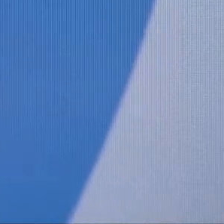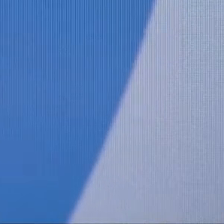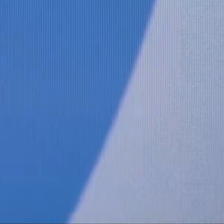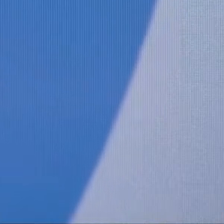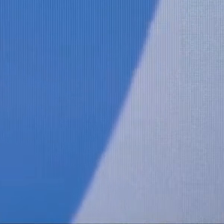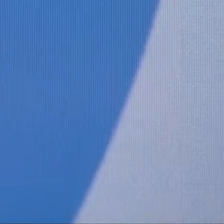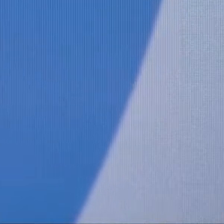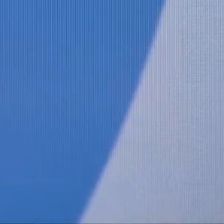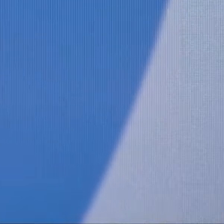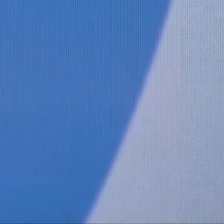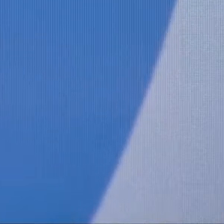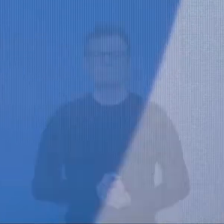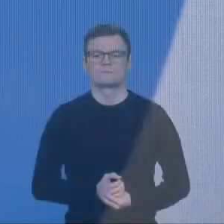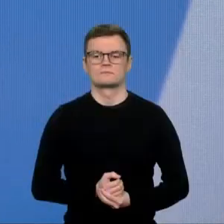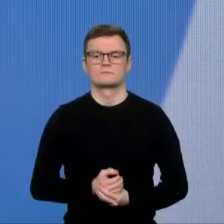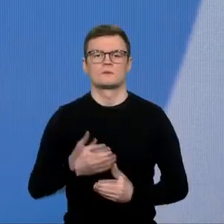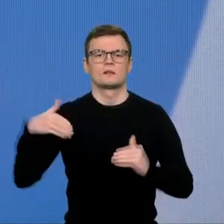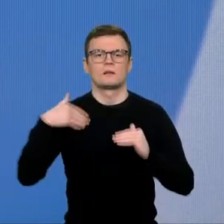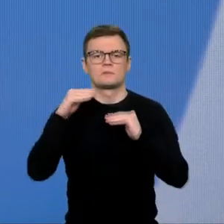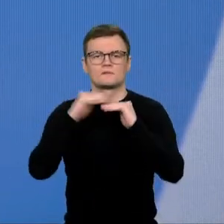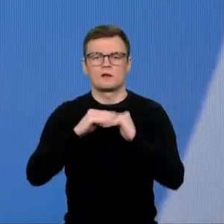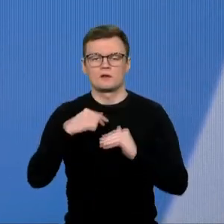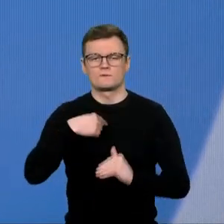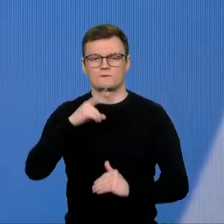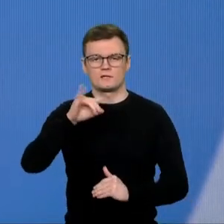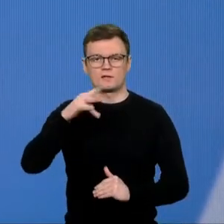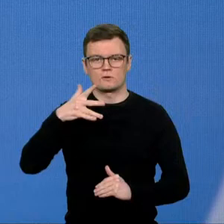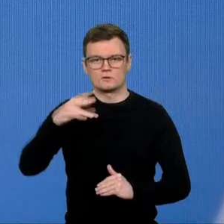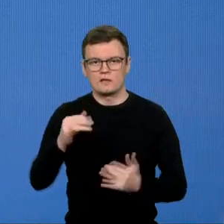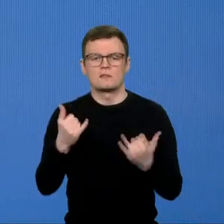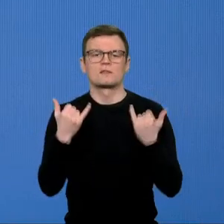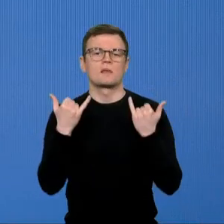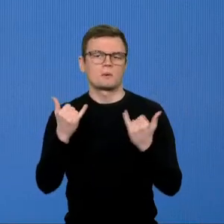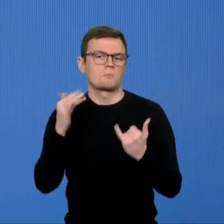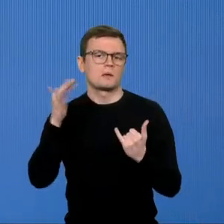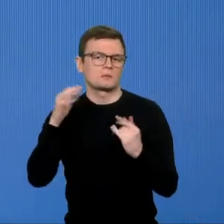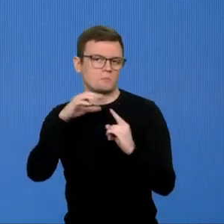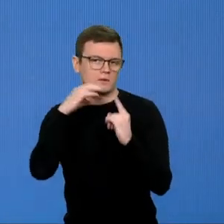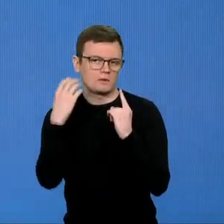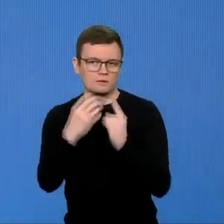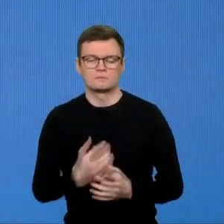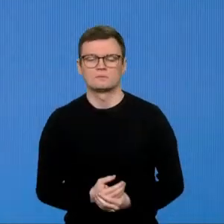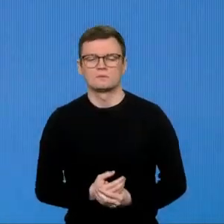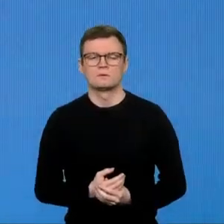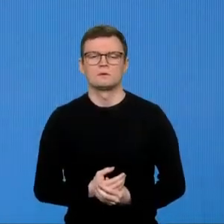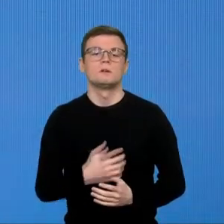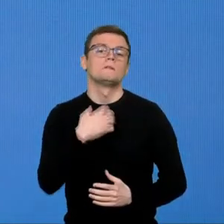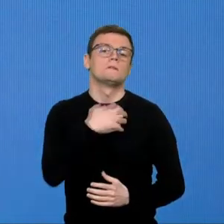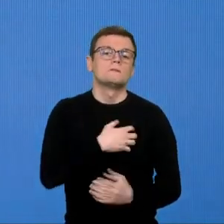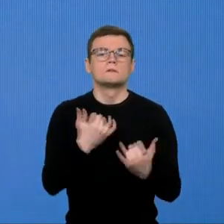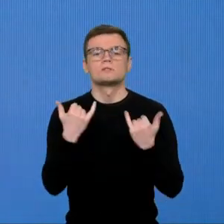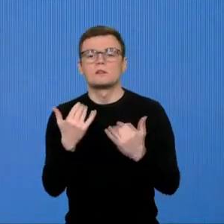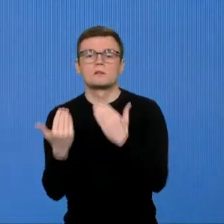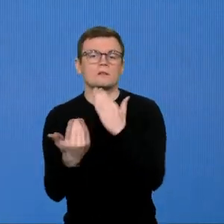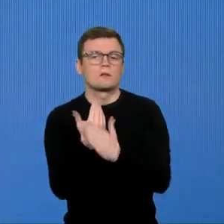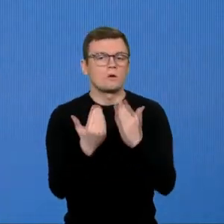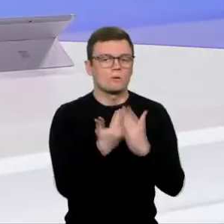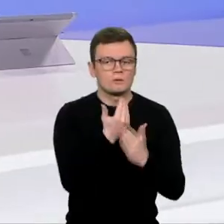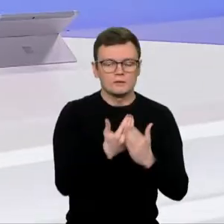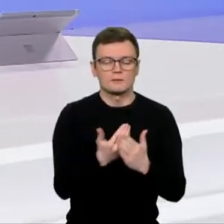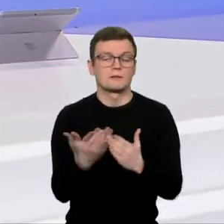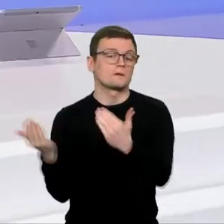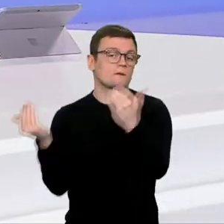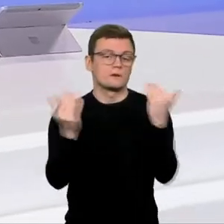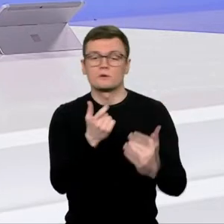Labas vakaras. Šiavita Vitkauskė eterija penktadienio panorama apie svarbiausius šios dienos įvykis kviečiu žiūrėti.